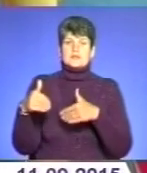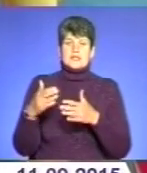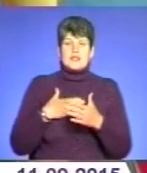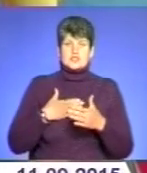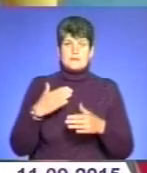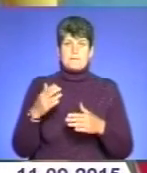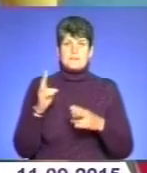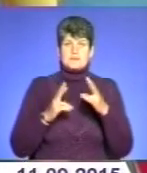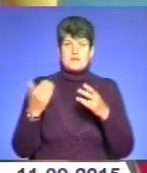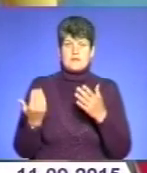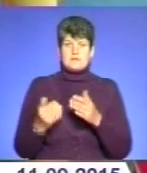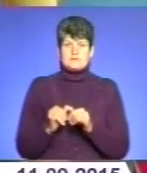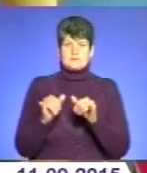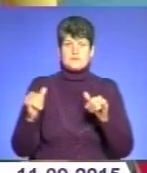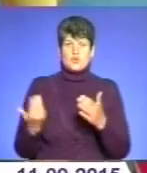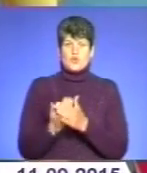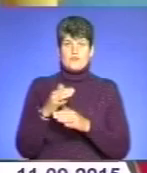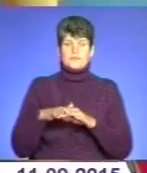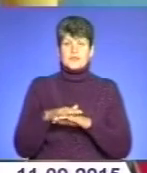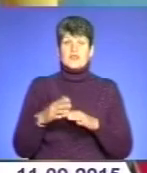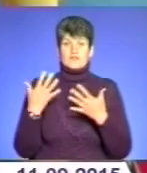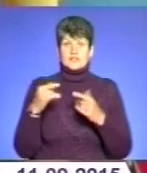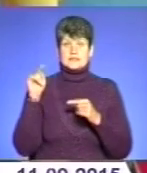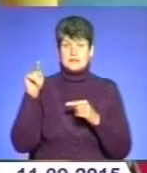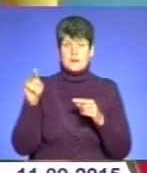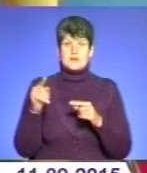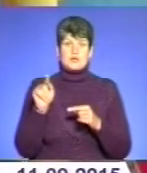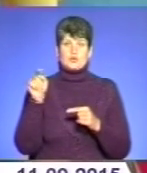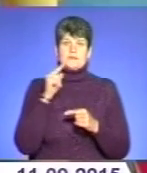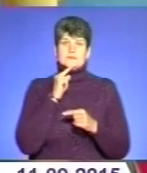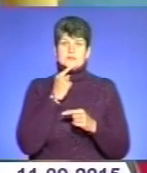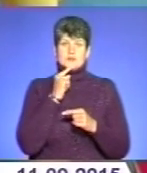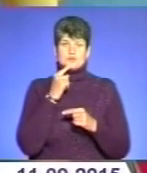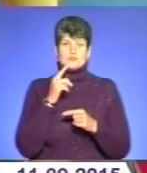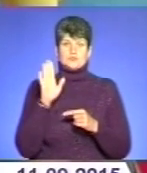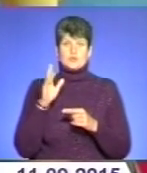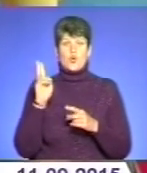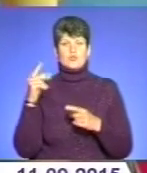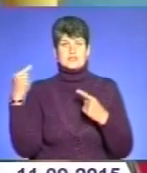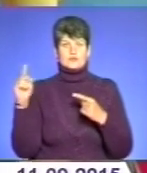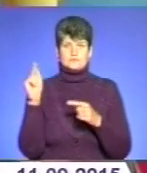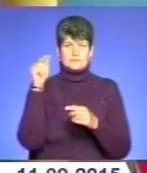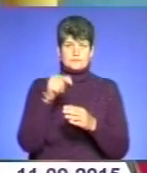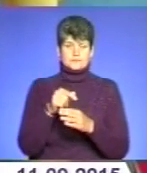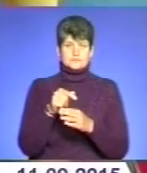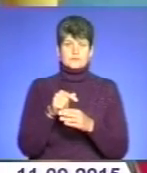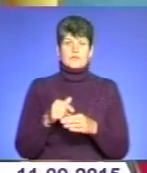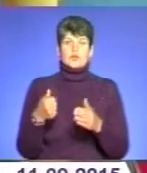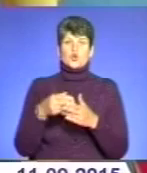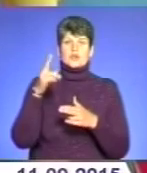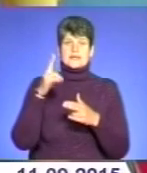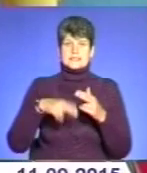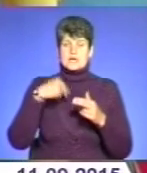нові ринки, займають там свою нішу і вже туди тяжко комусь іншому зайти. До кінця року